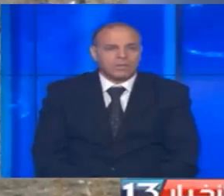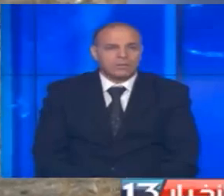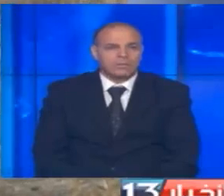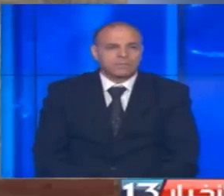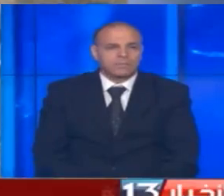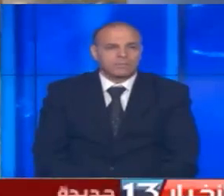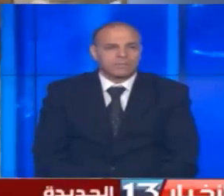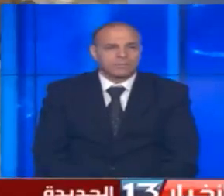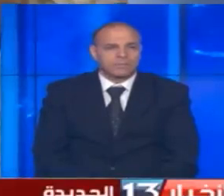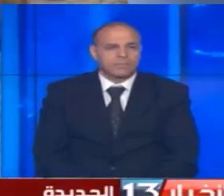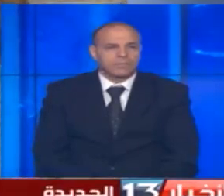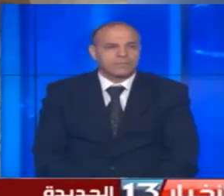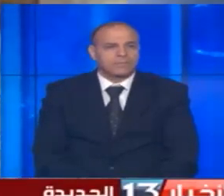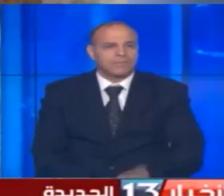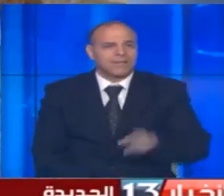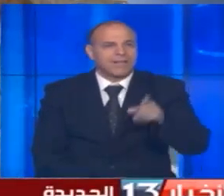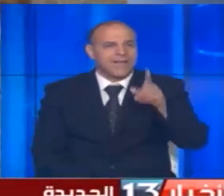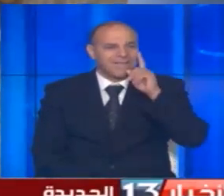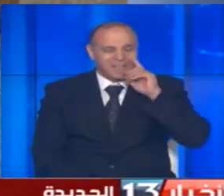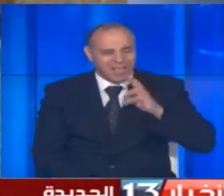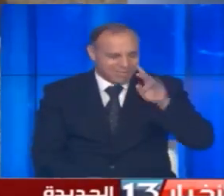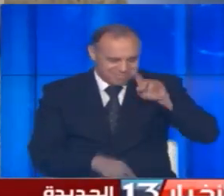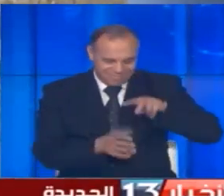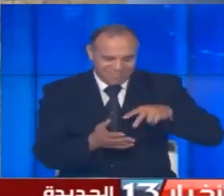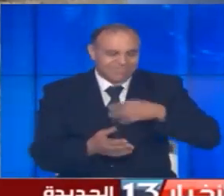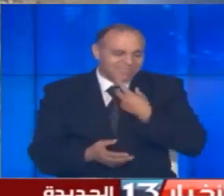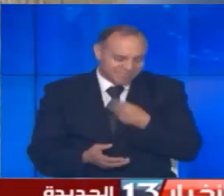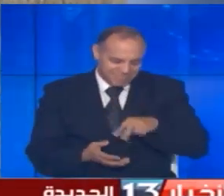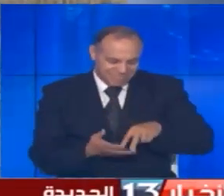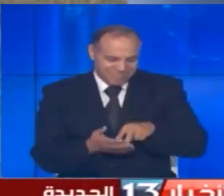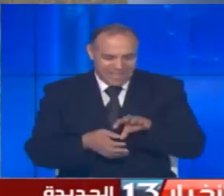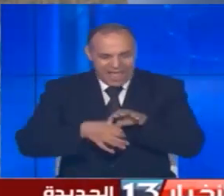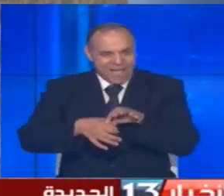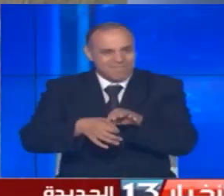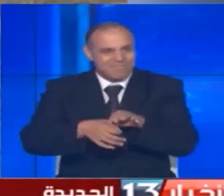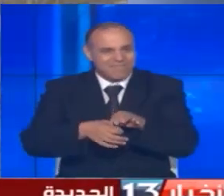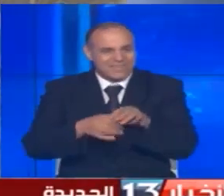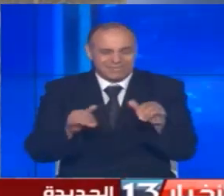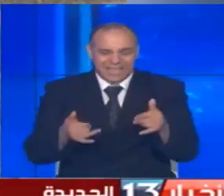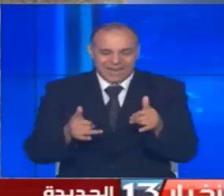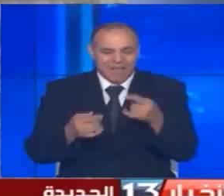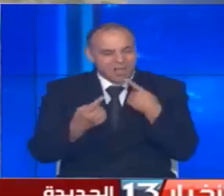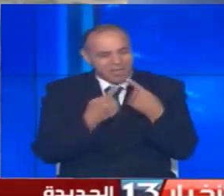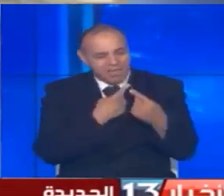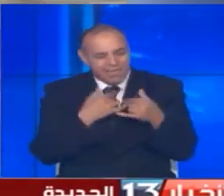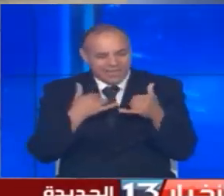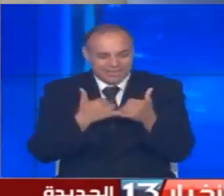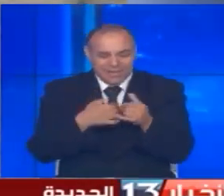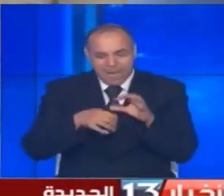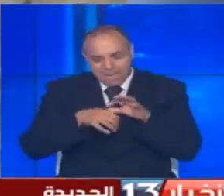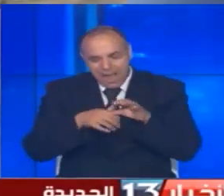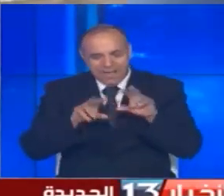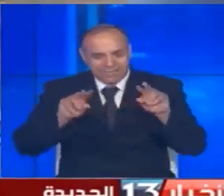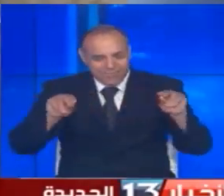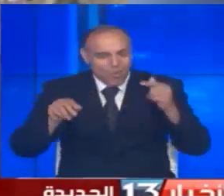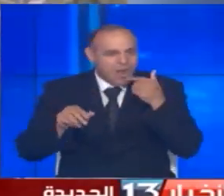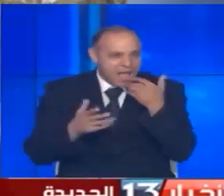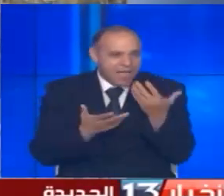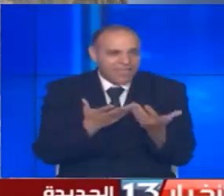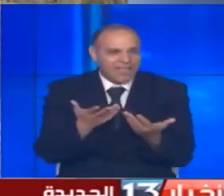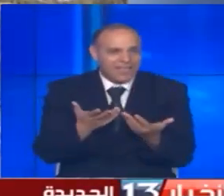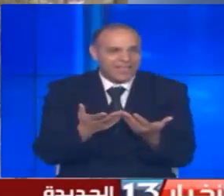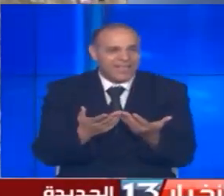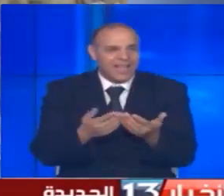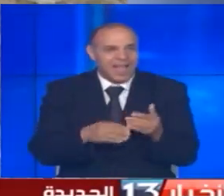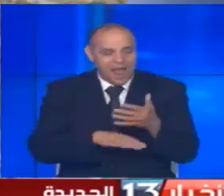تصحب عنزتها صغيرة تلعبها تتحدث لها تتجول معها على